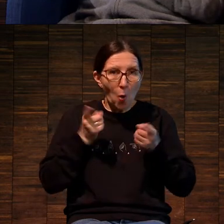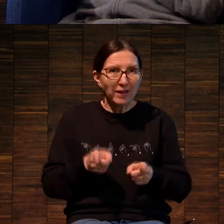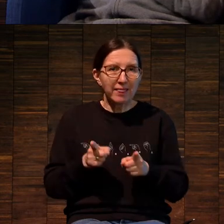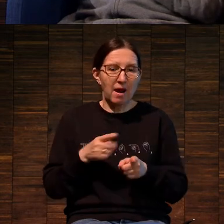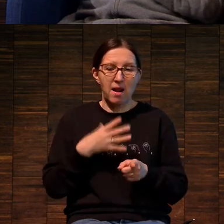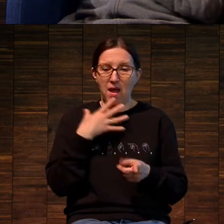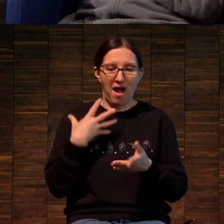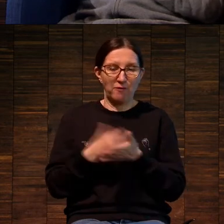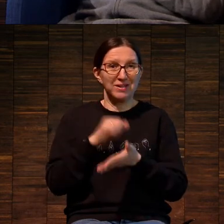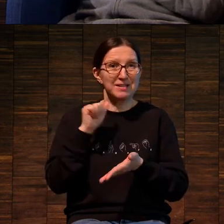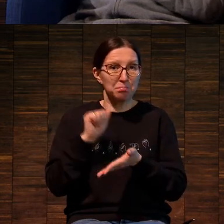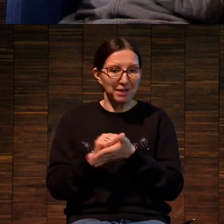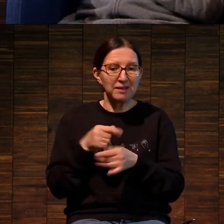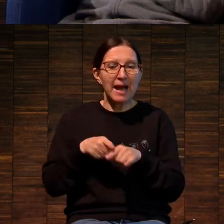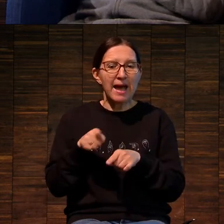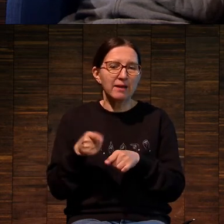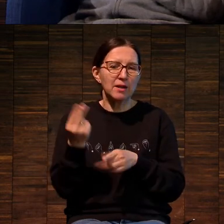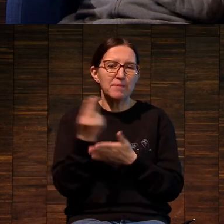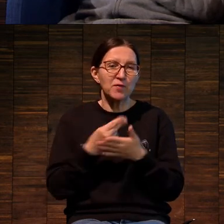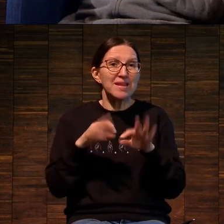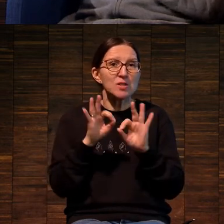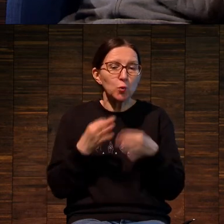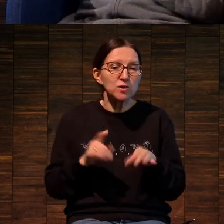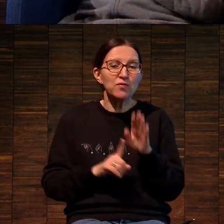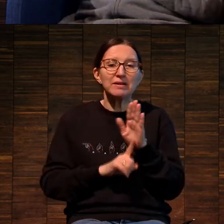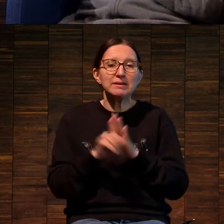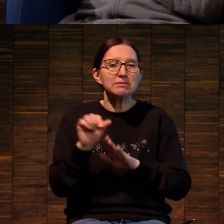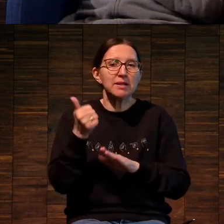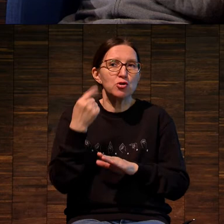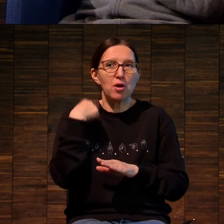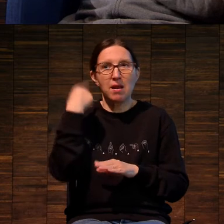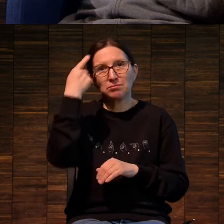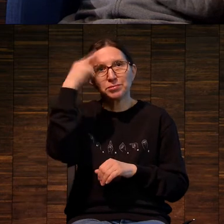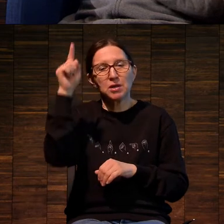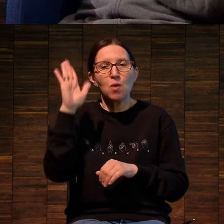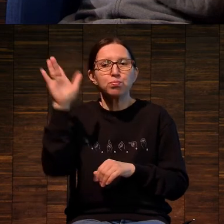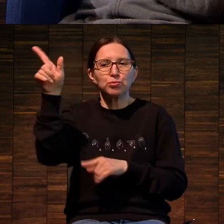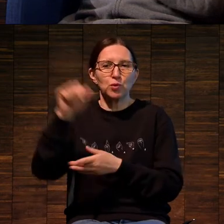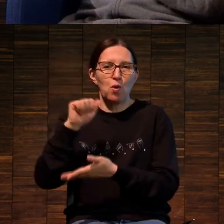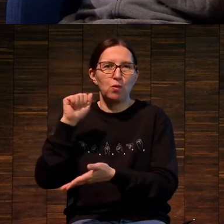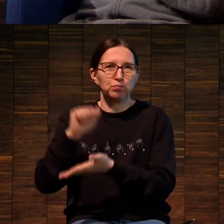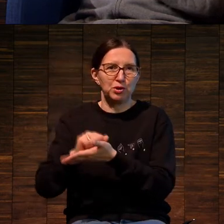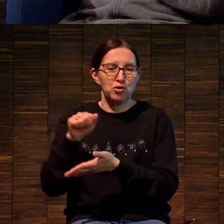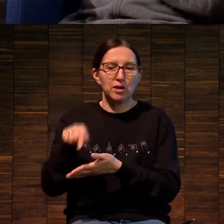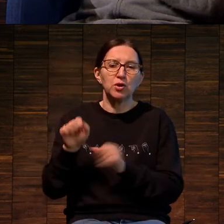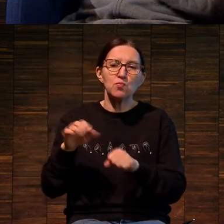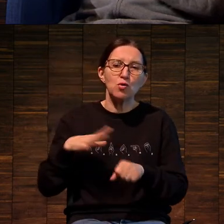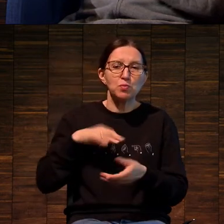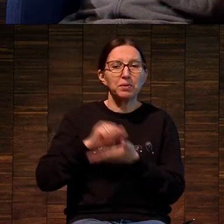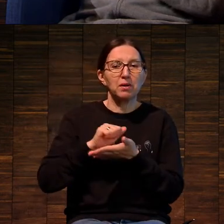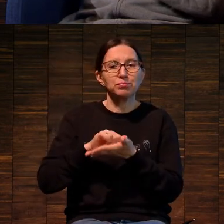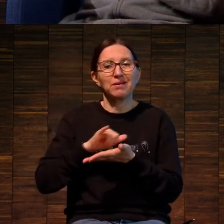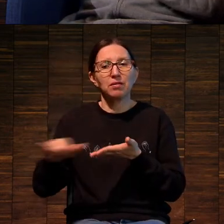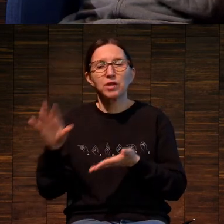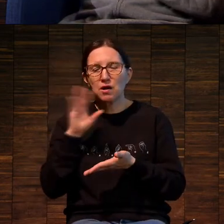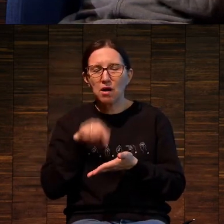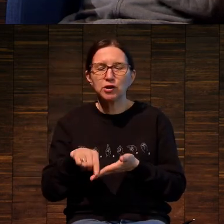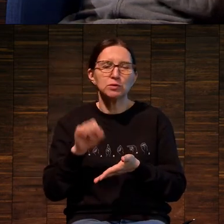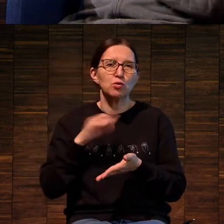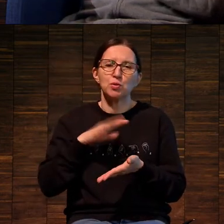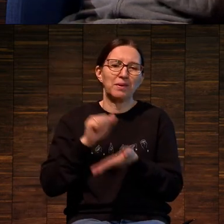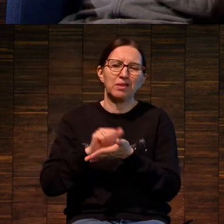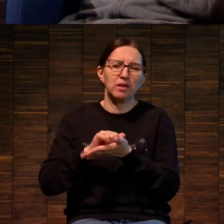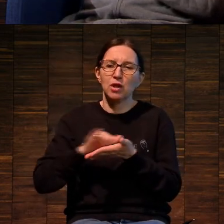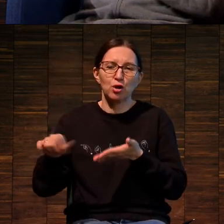– это произведение искусства, изначально задуманное автором как отпечаток. Оно может быть тиражным, не тиражным,